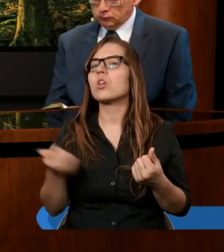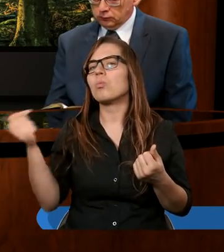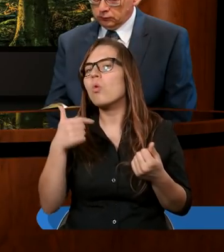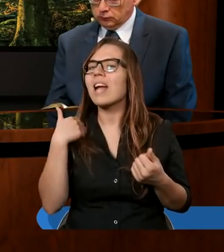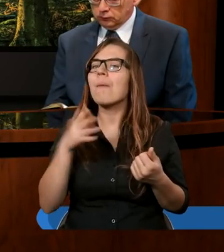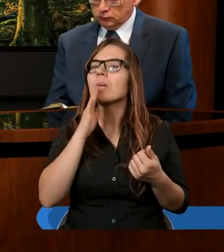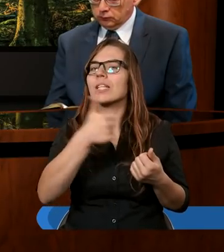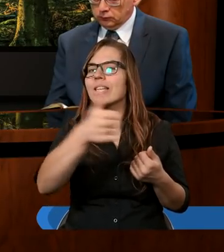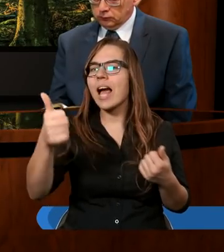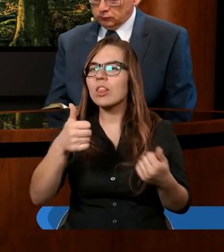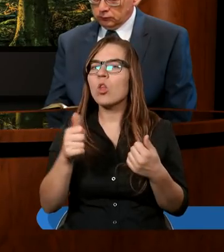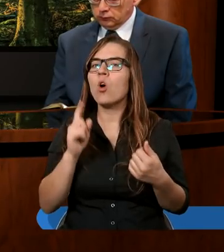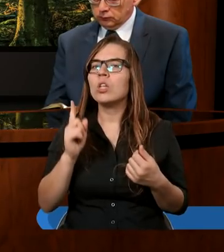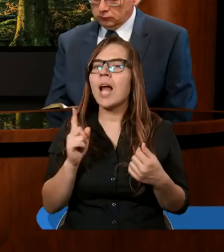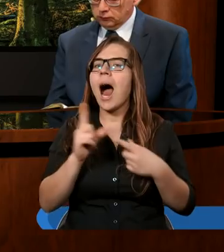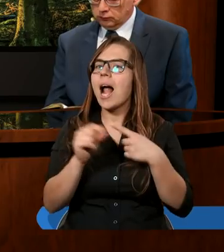skutkiem.